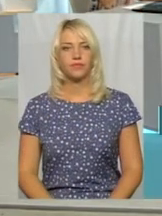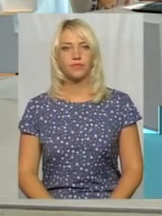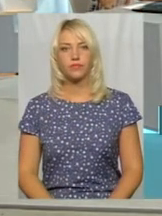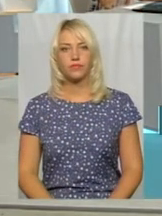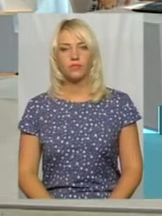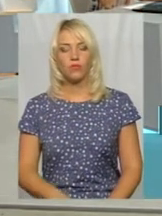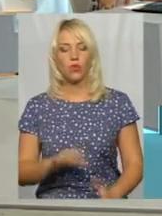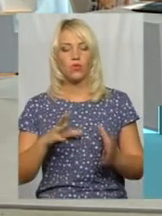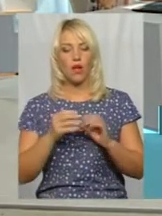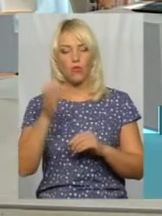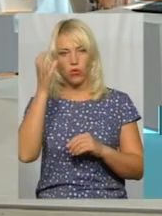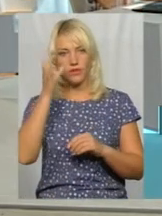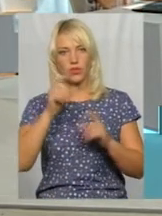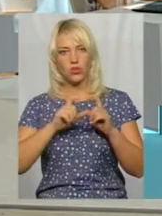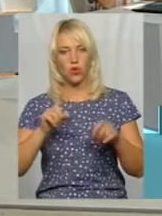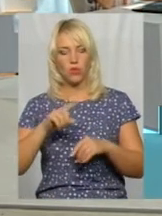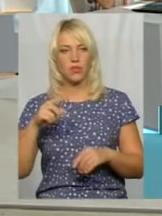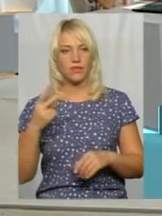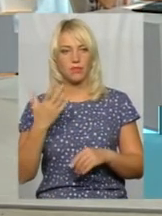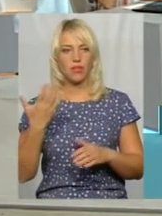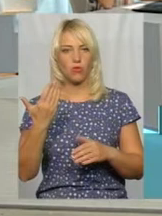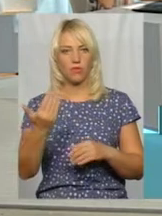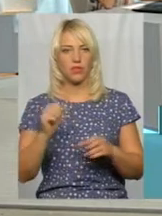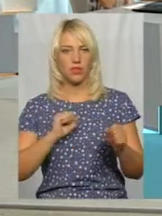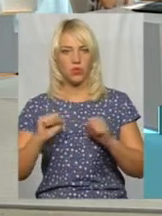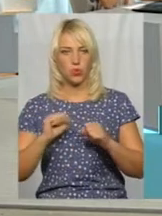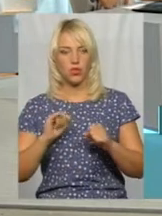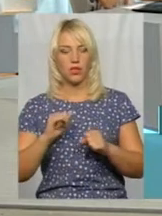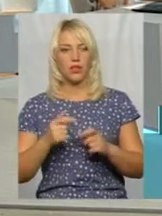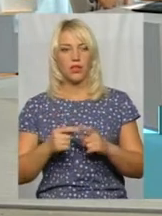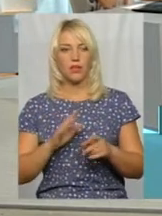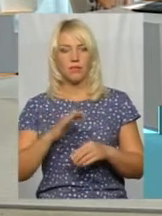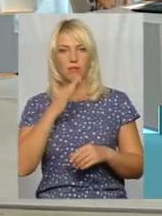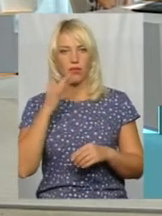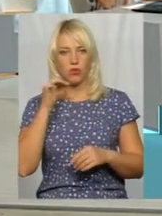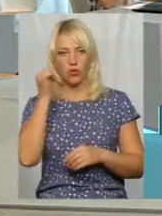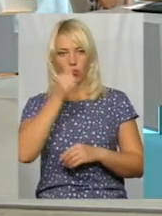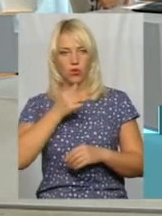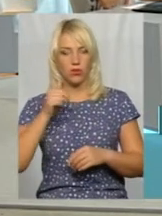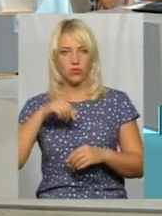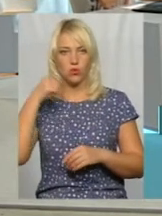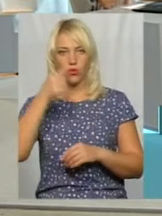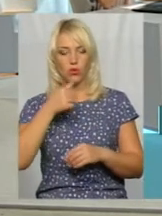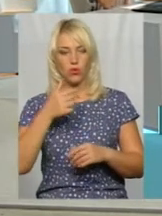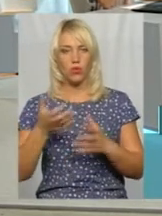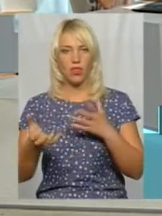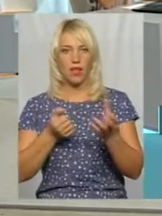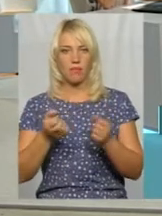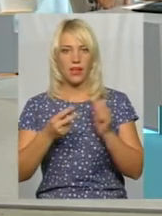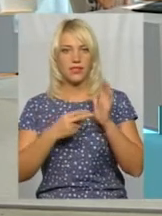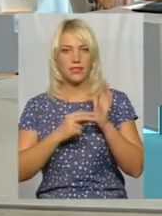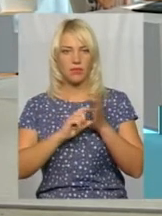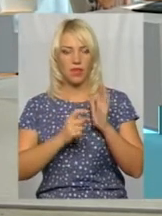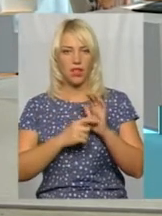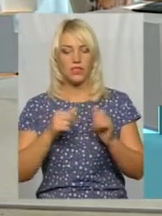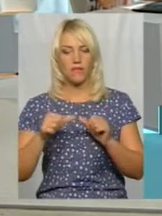у загальноосвітній школі номер 25, якою ви керуєте і далеко не перший рік, цього року набрали сім класів, а торік